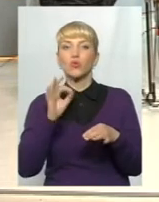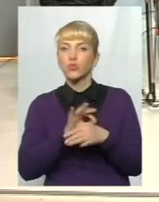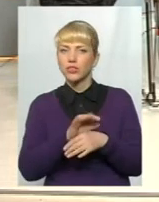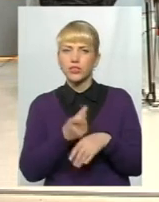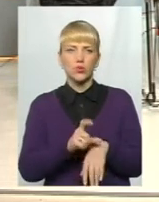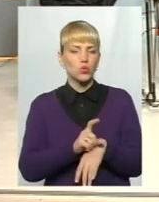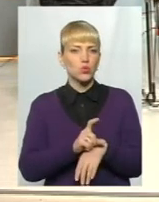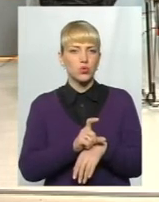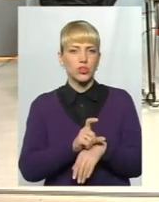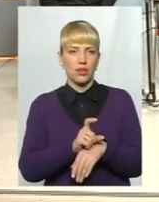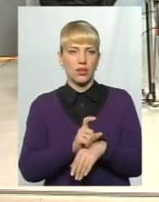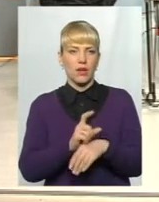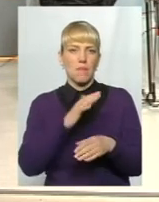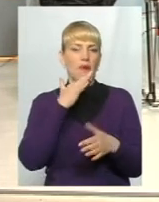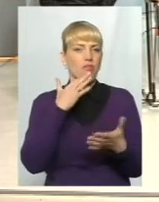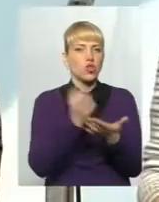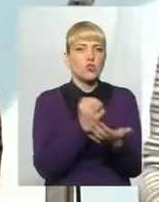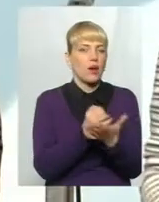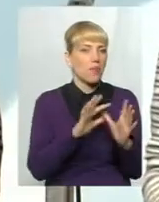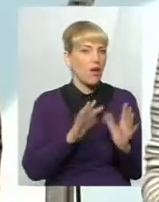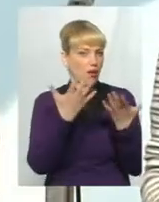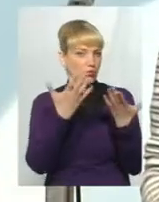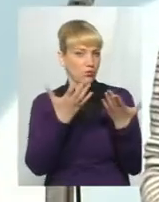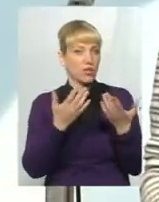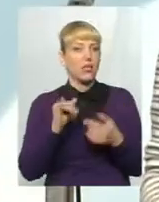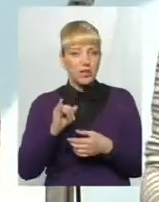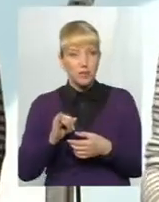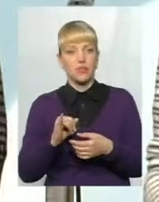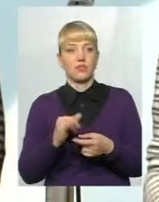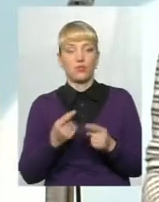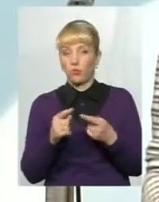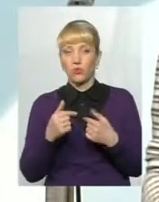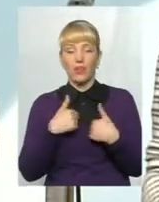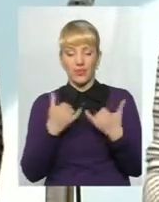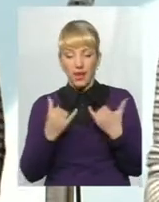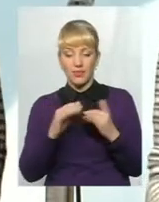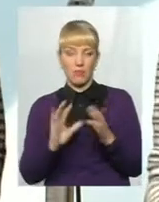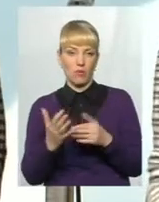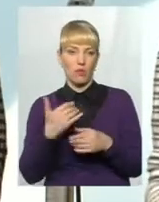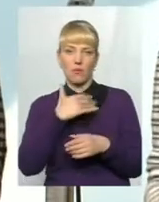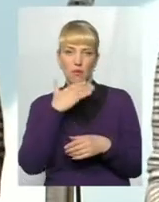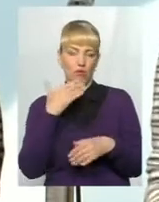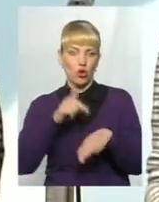багато заробляти, починають. І тому, ну, на даний момент дуже багато реакцій, які можна